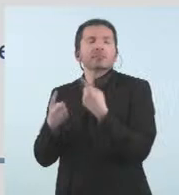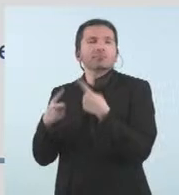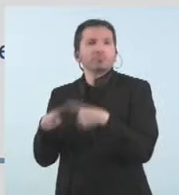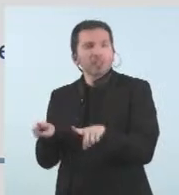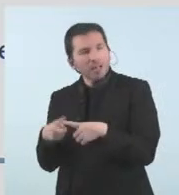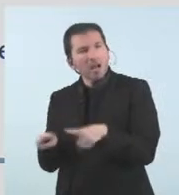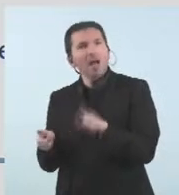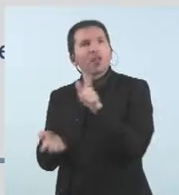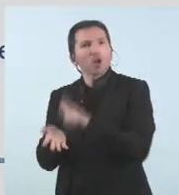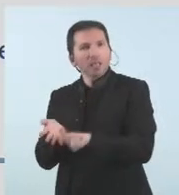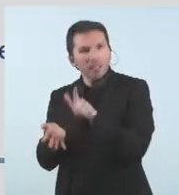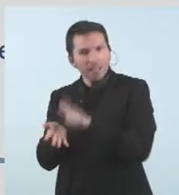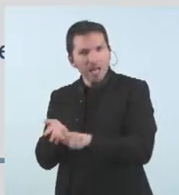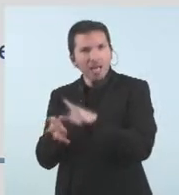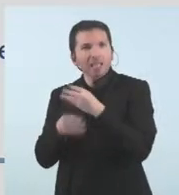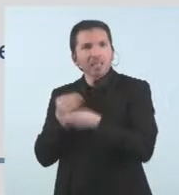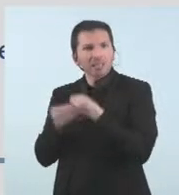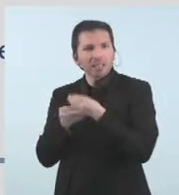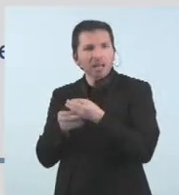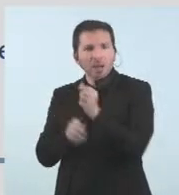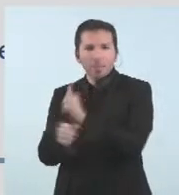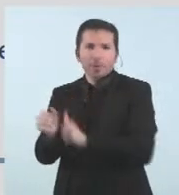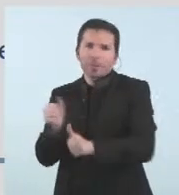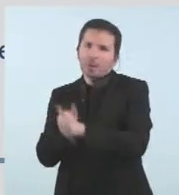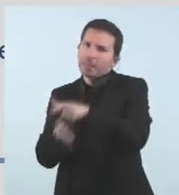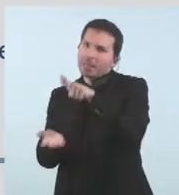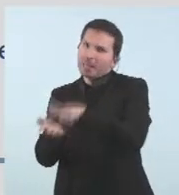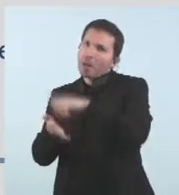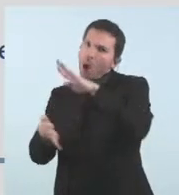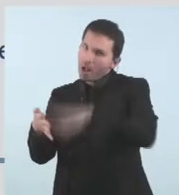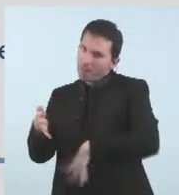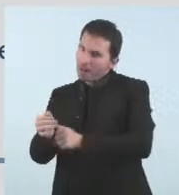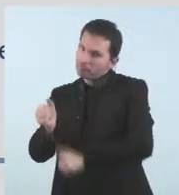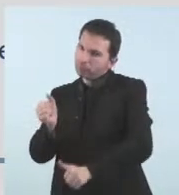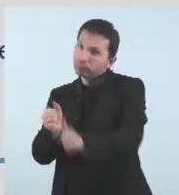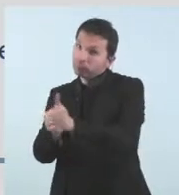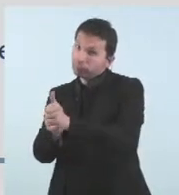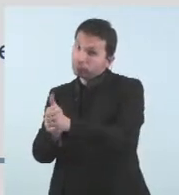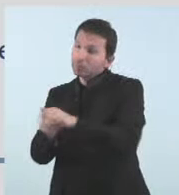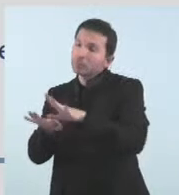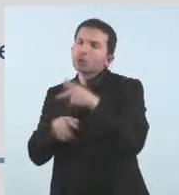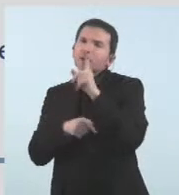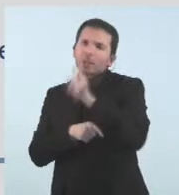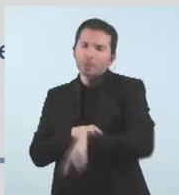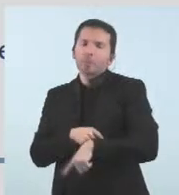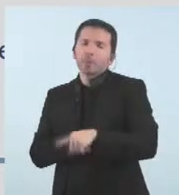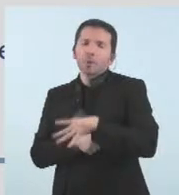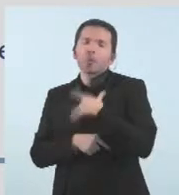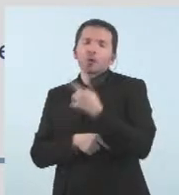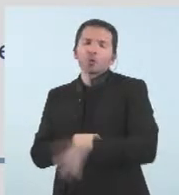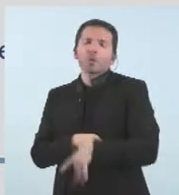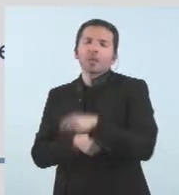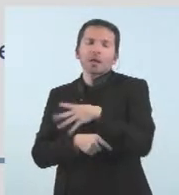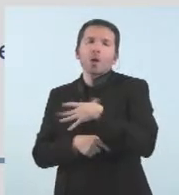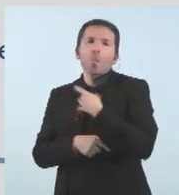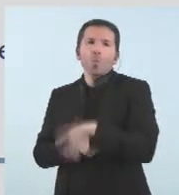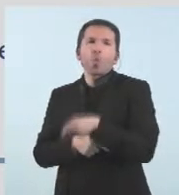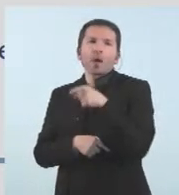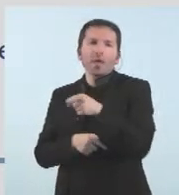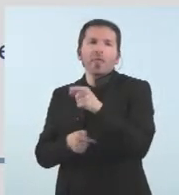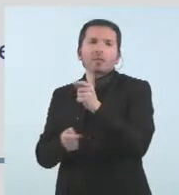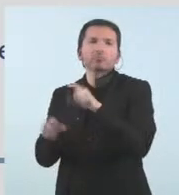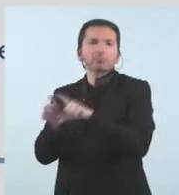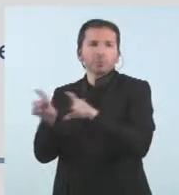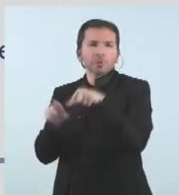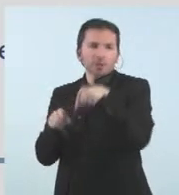segueixin fent prioritàriament en català però també es dona la possibilitat que puguin optar a subvenció empreses editorials del país